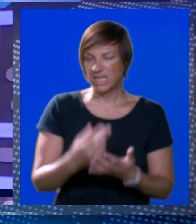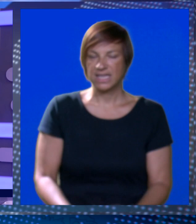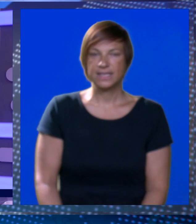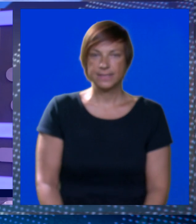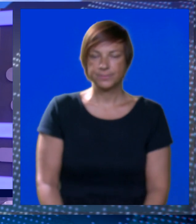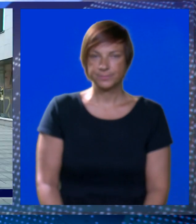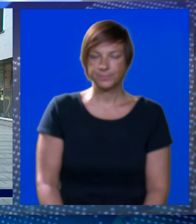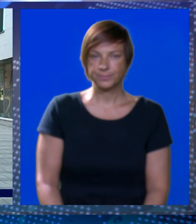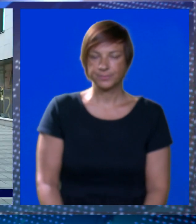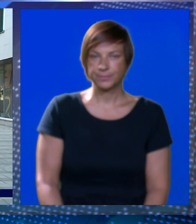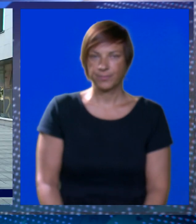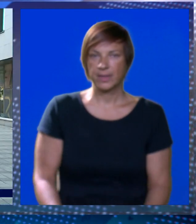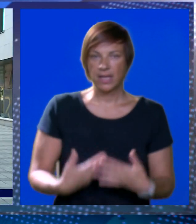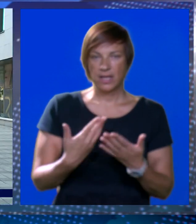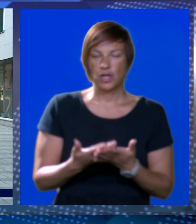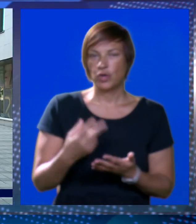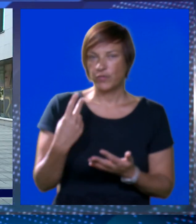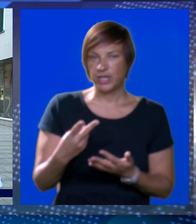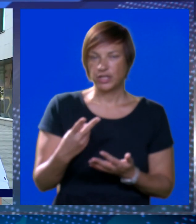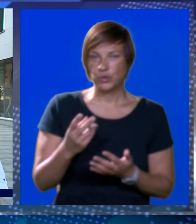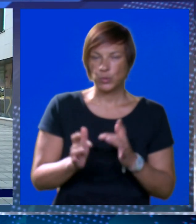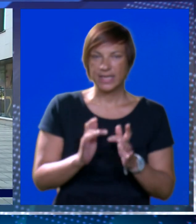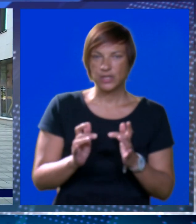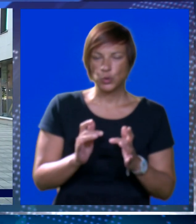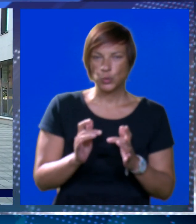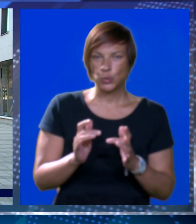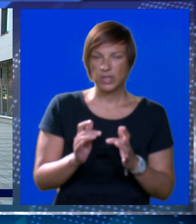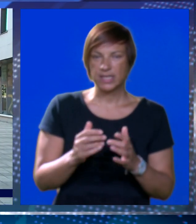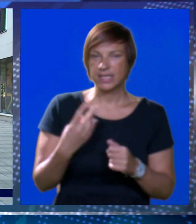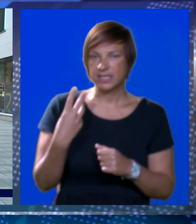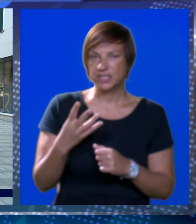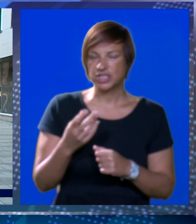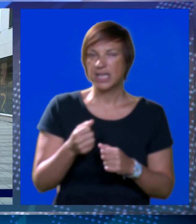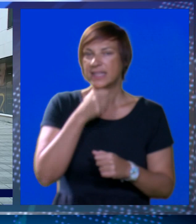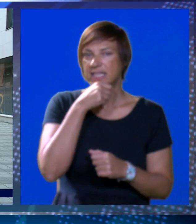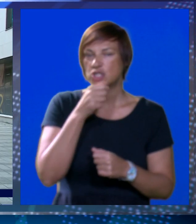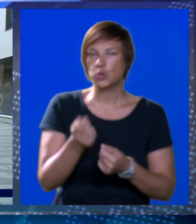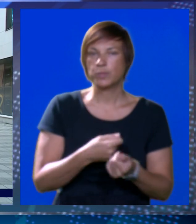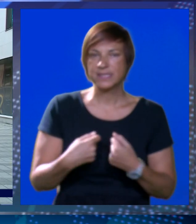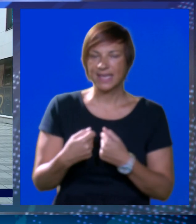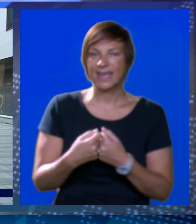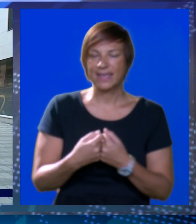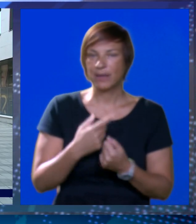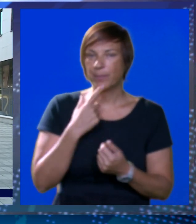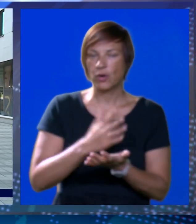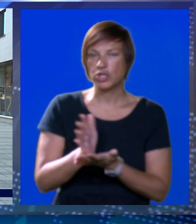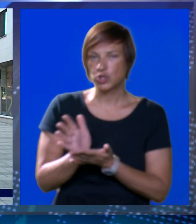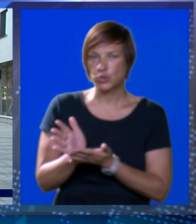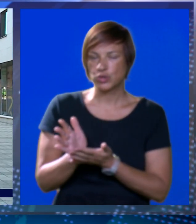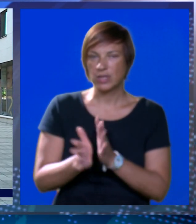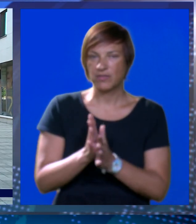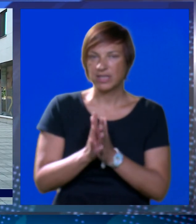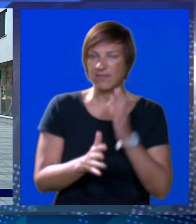detalja. Zapravo ovo je drugi turnir četiri župske ekipe, odnosno ekipe koje su